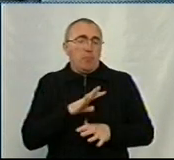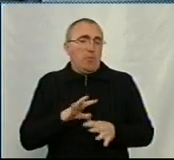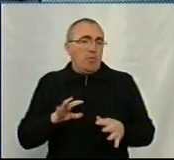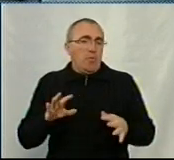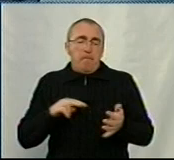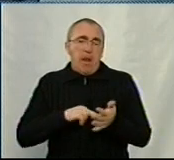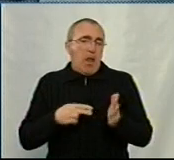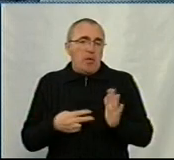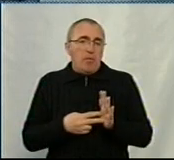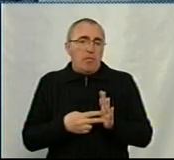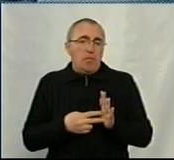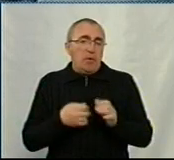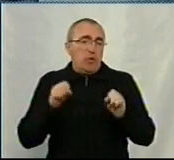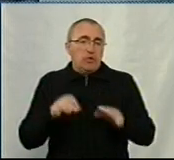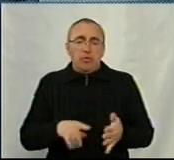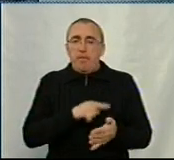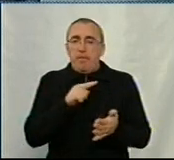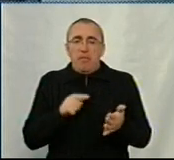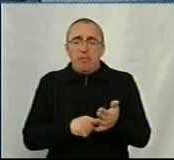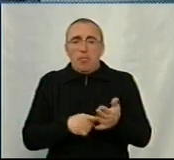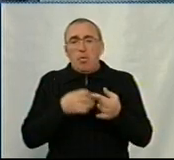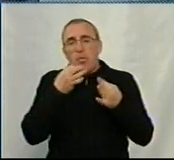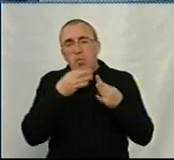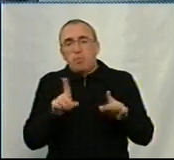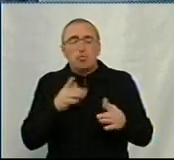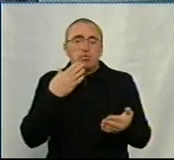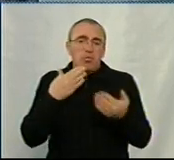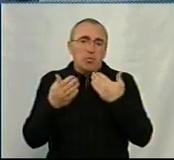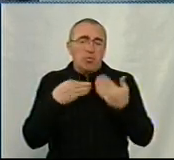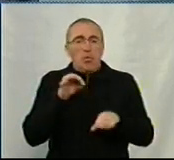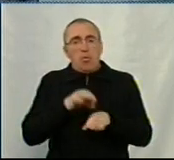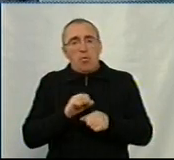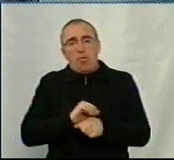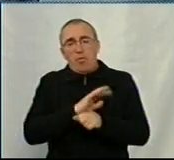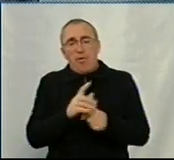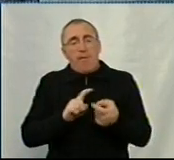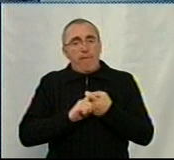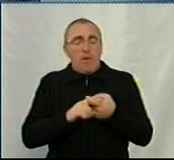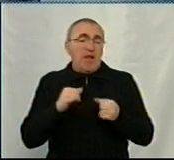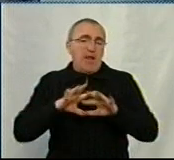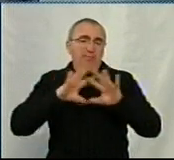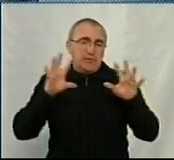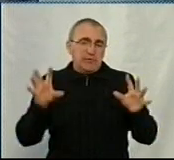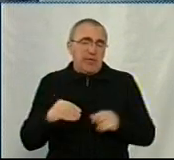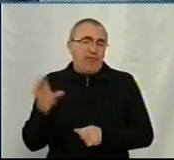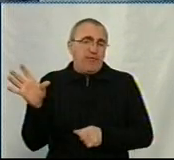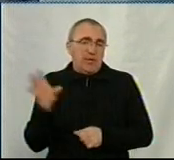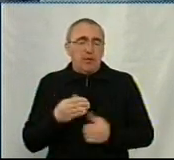плановою і вирішуються питання не тільки, які стосуються захворювання на коронавірусну інфекцію, а й взагалі в цій